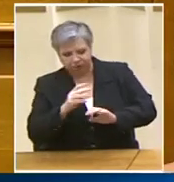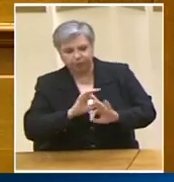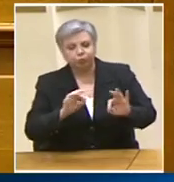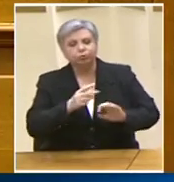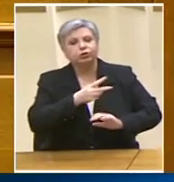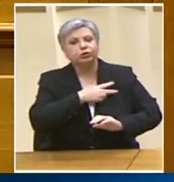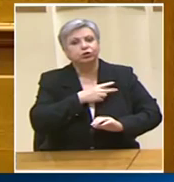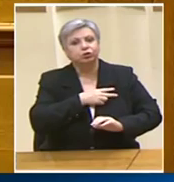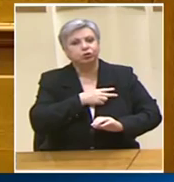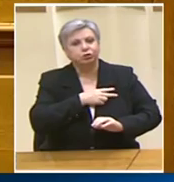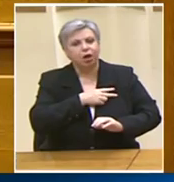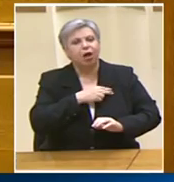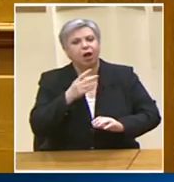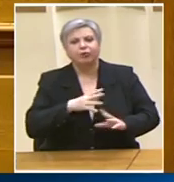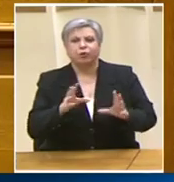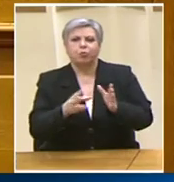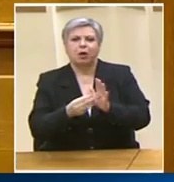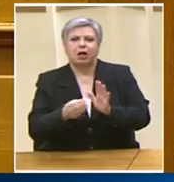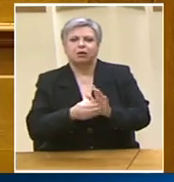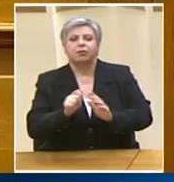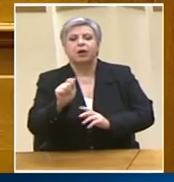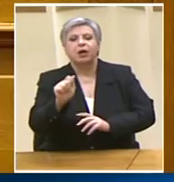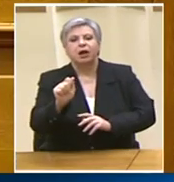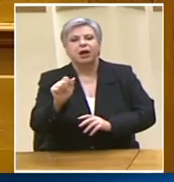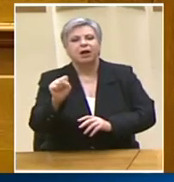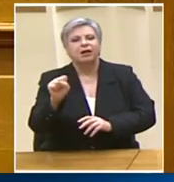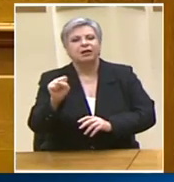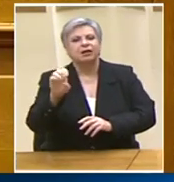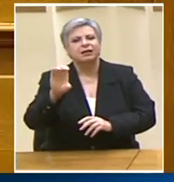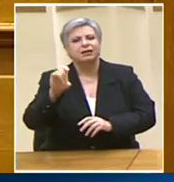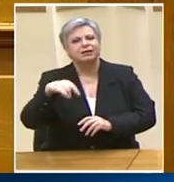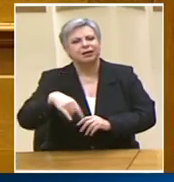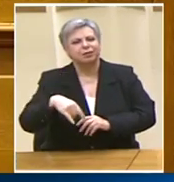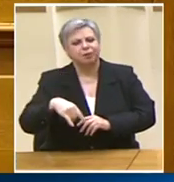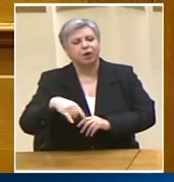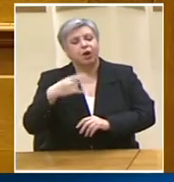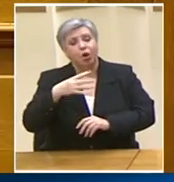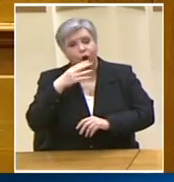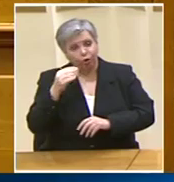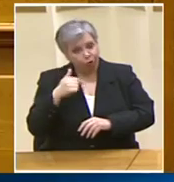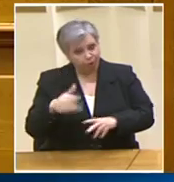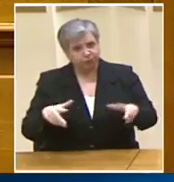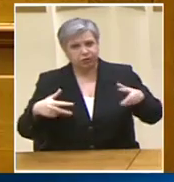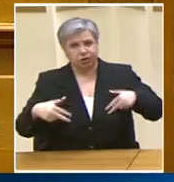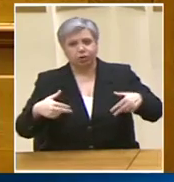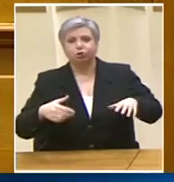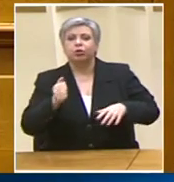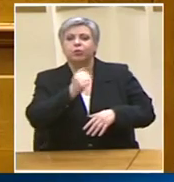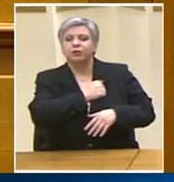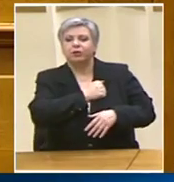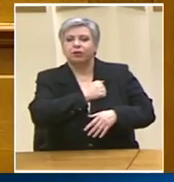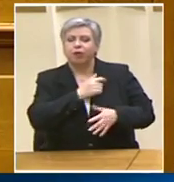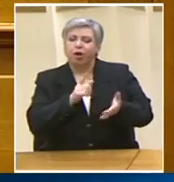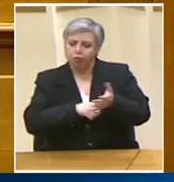ενδυνάμωση του ΑΣΕΠ διότι πιστεύουμε ότι το κράτος πρέπει να έχει συνέχεια διότι πιστεύουμε